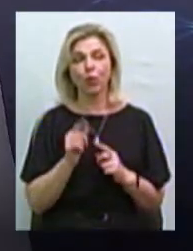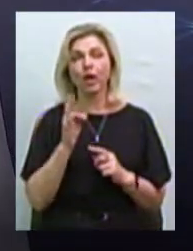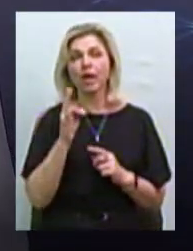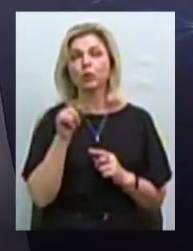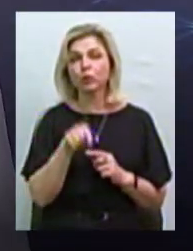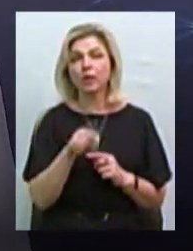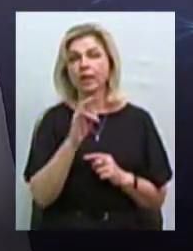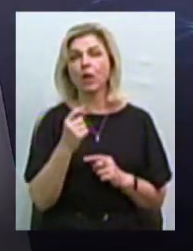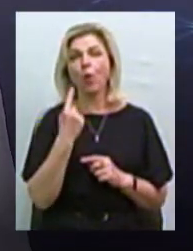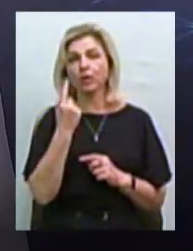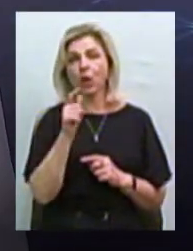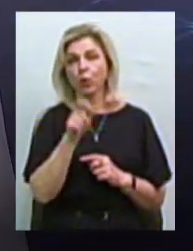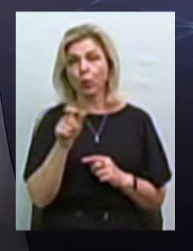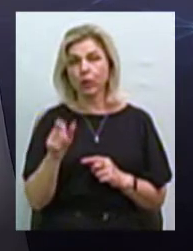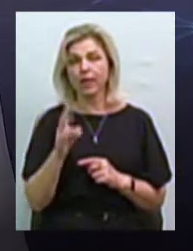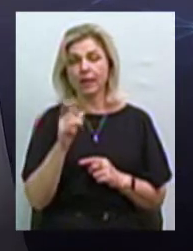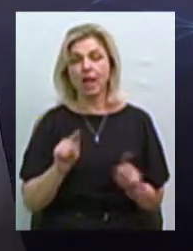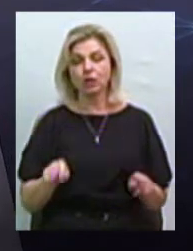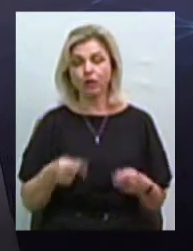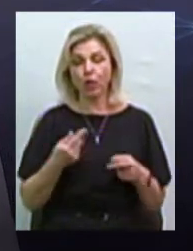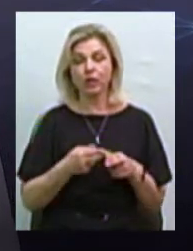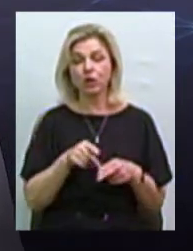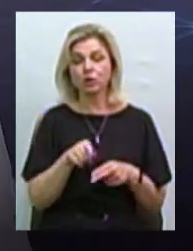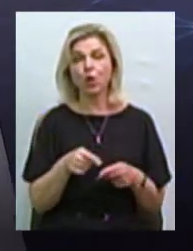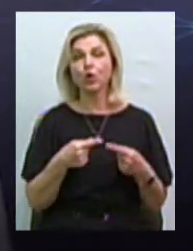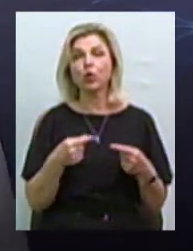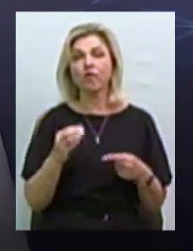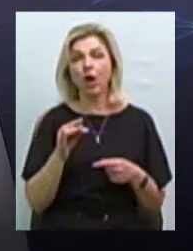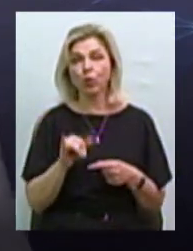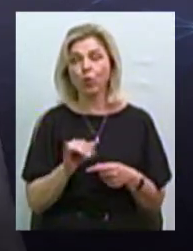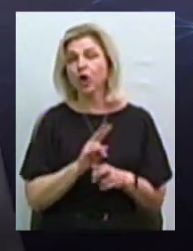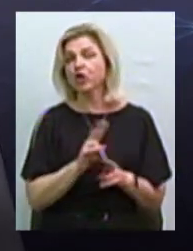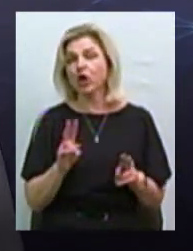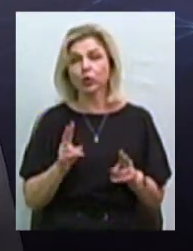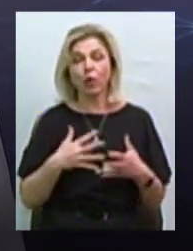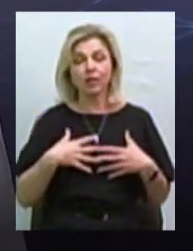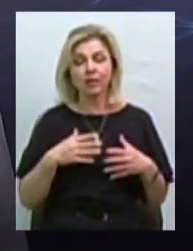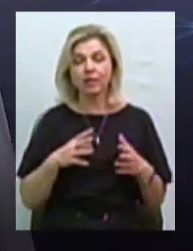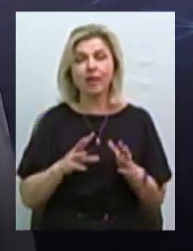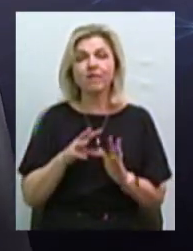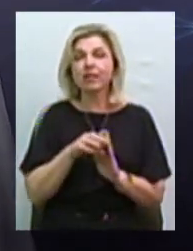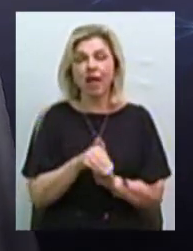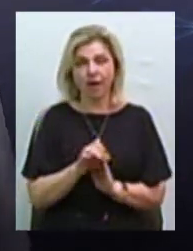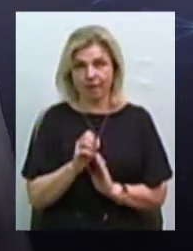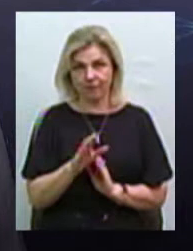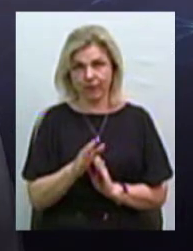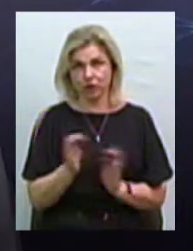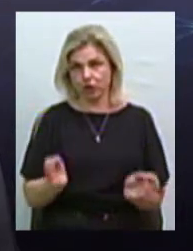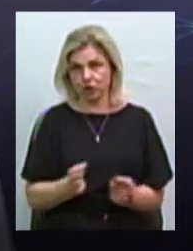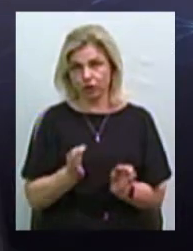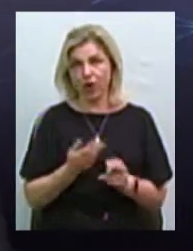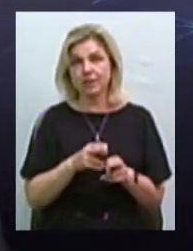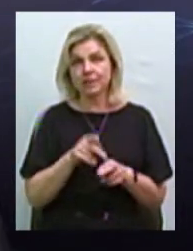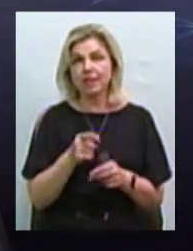людина на створення цього, так називаємо, товару, ніхто не вклав ні одної нічого. Але ще стосуючи всіх природних